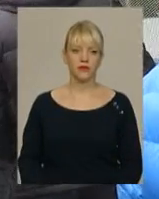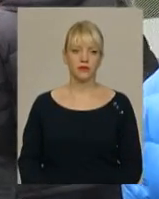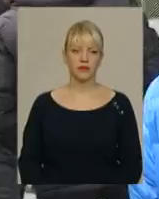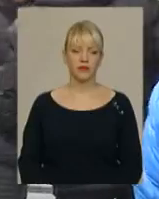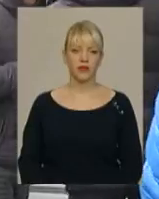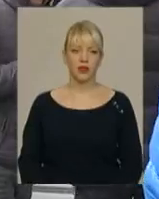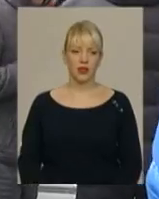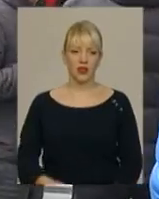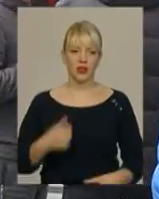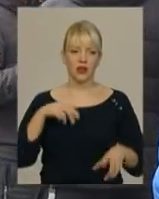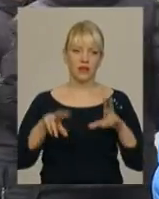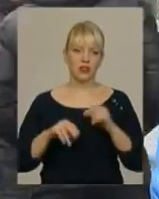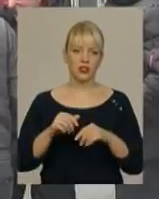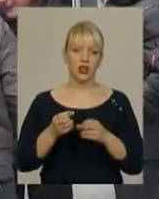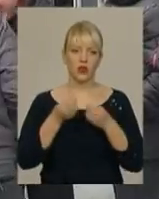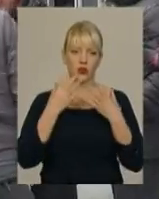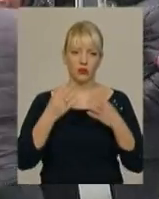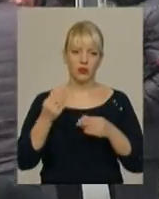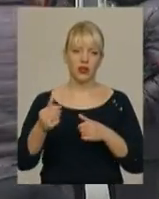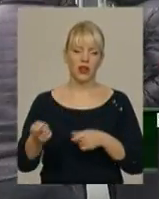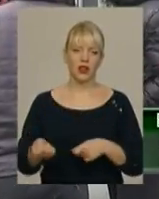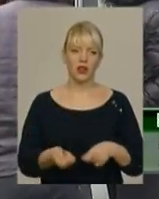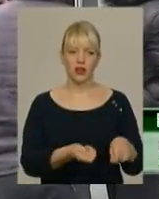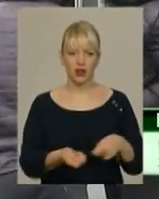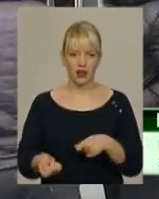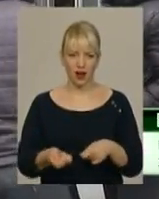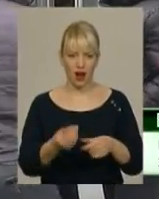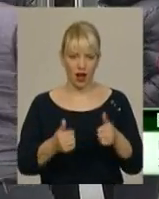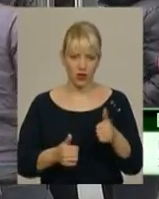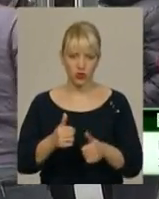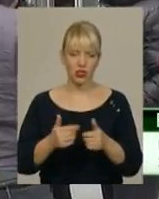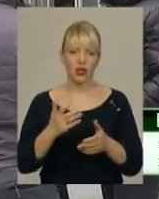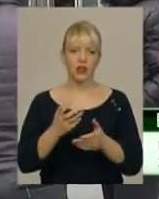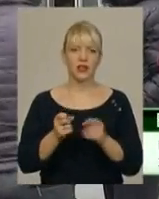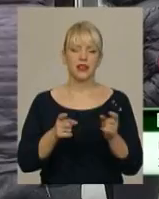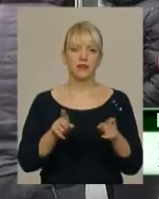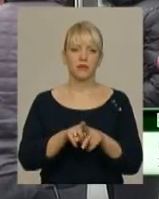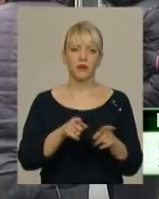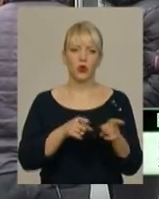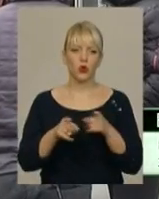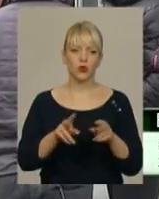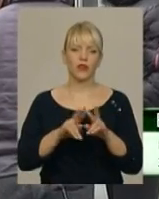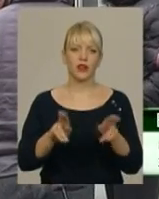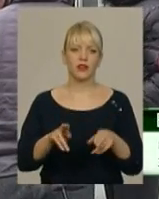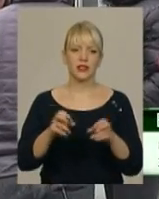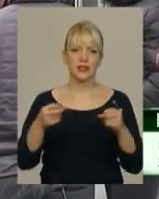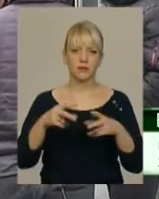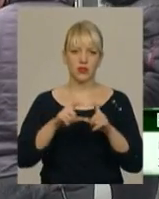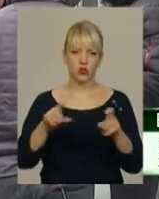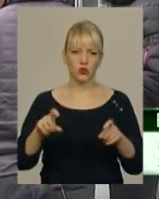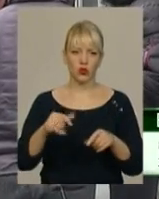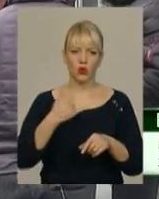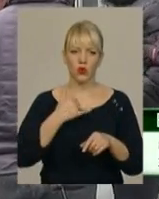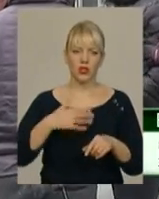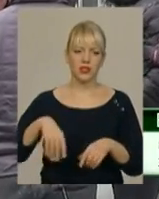Я вважаю, грає зараз дуже добре. У них вже підготовка, як спортшколи, і тому з ними, звичайно, складніше. Тому що у нас